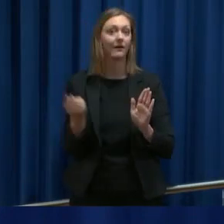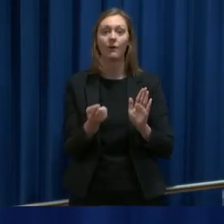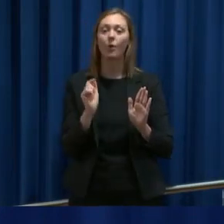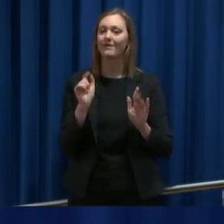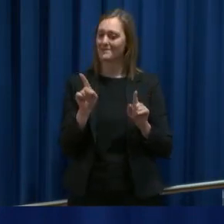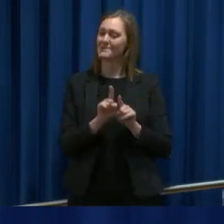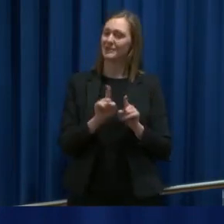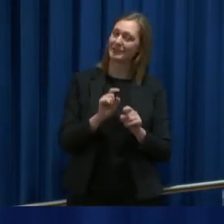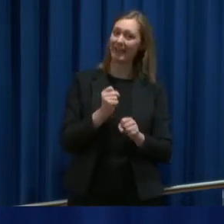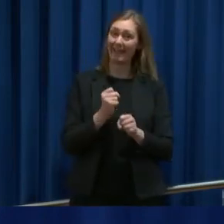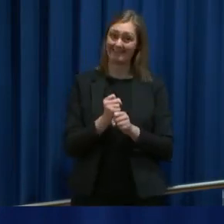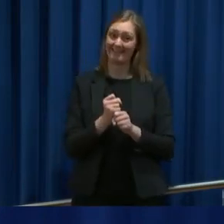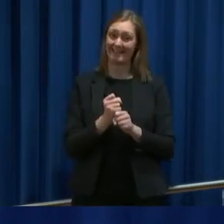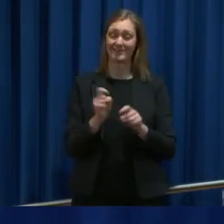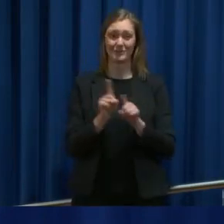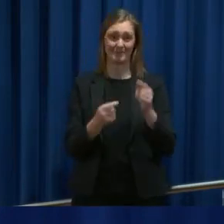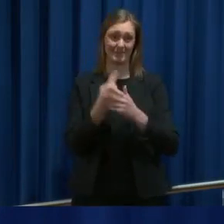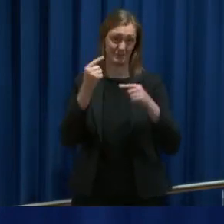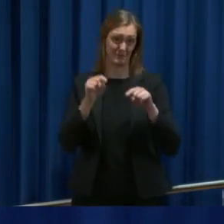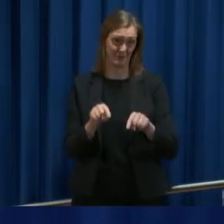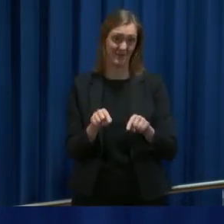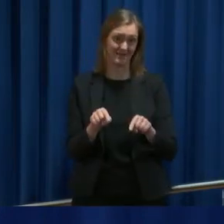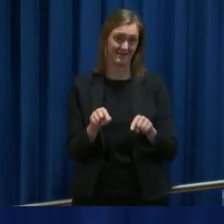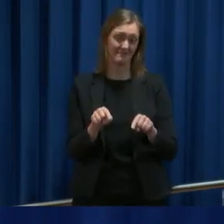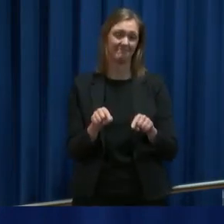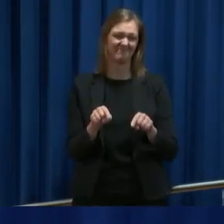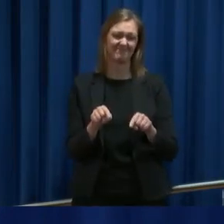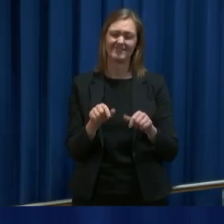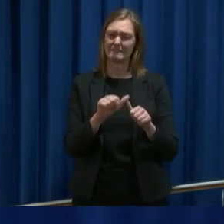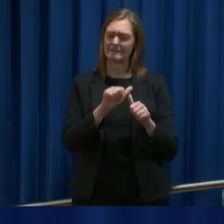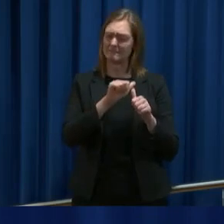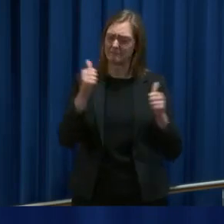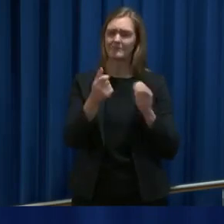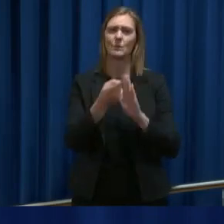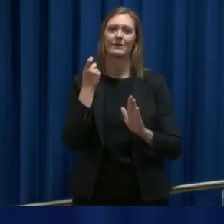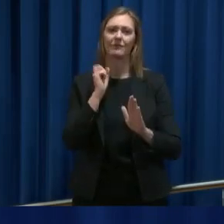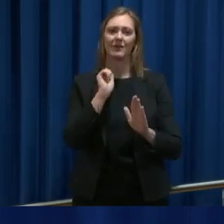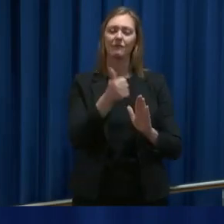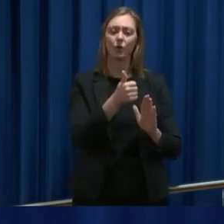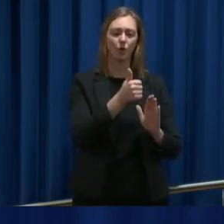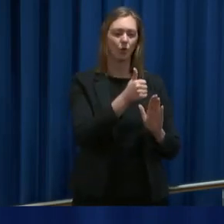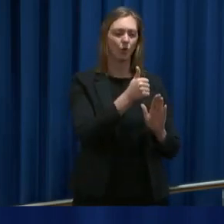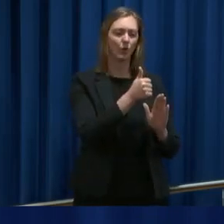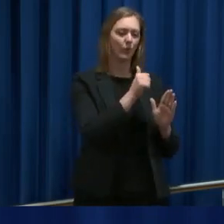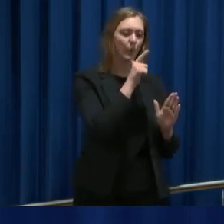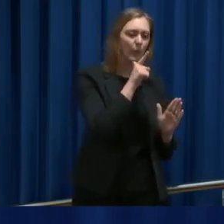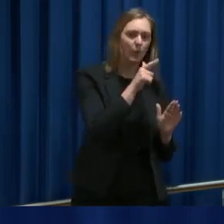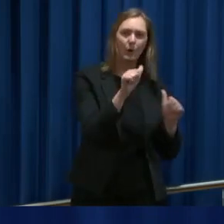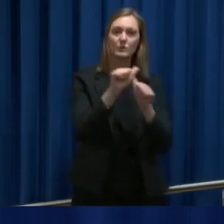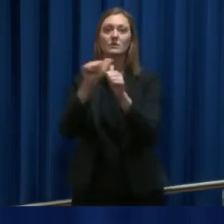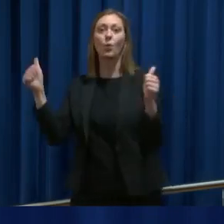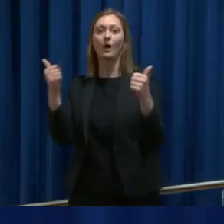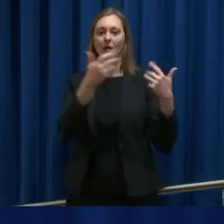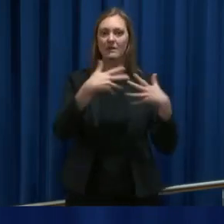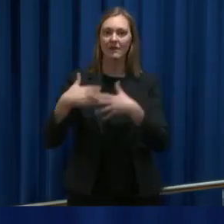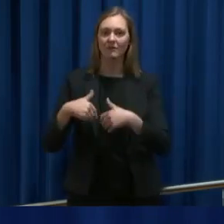i en gitt situasjon nå så vil det være en betydelig utfordring for små og store bedrifter, for små og store